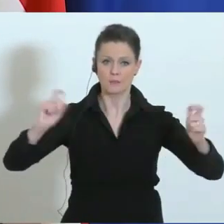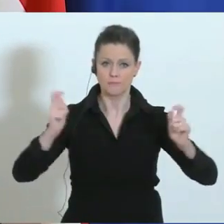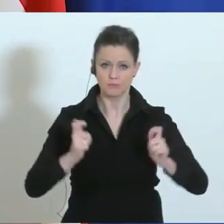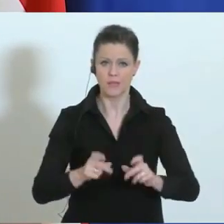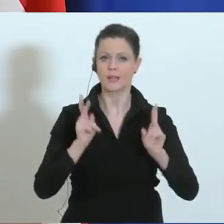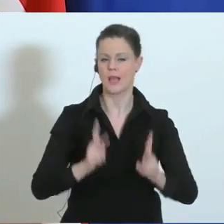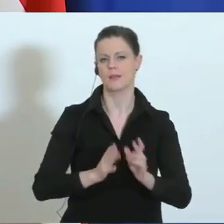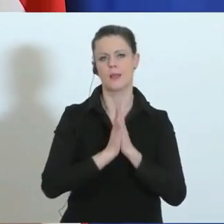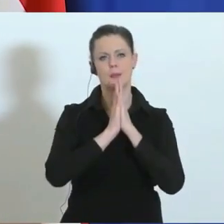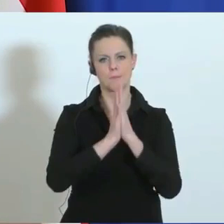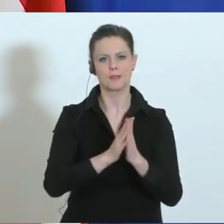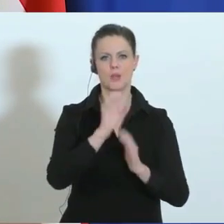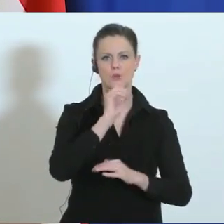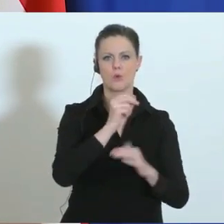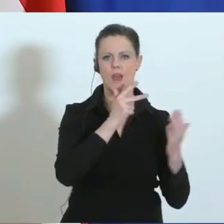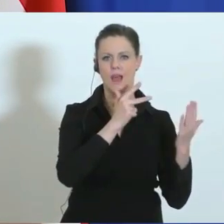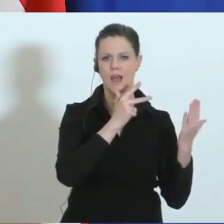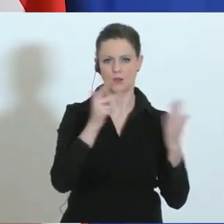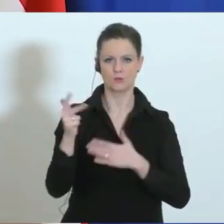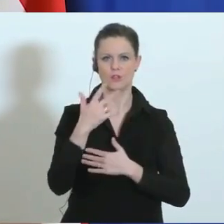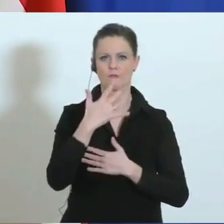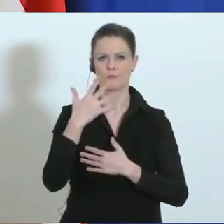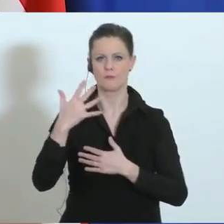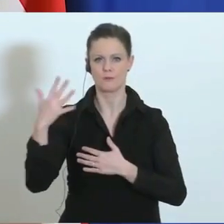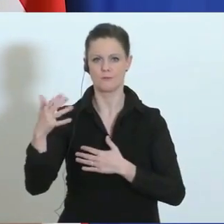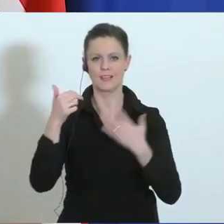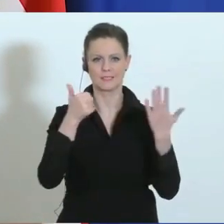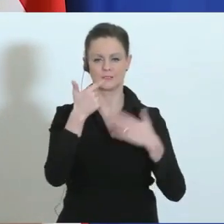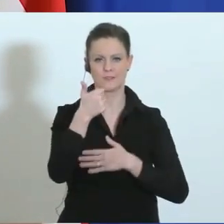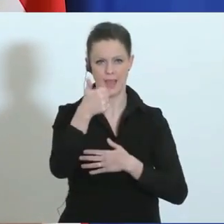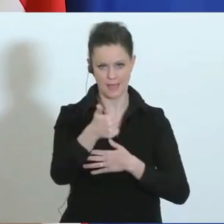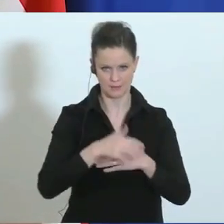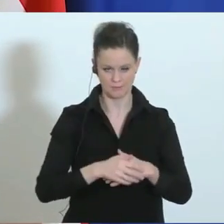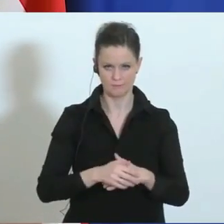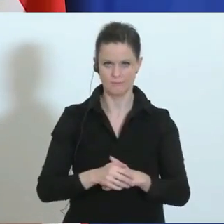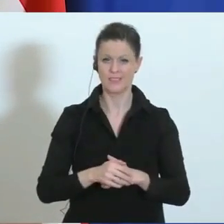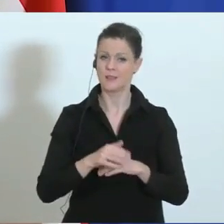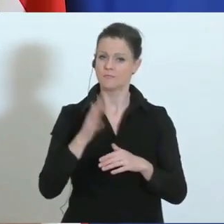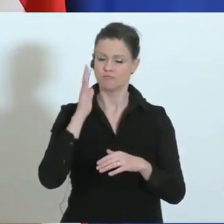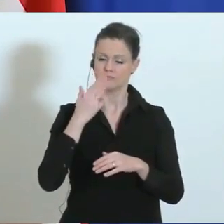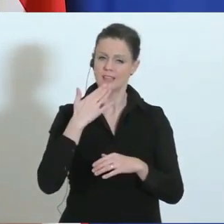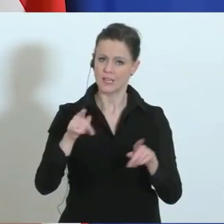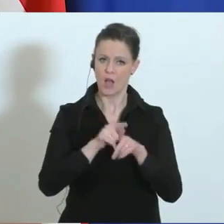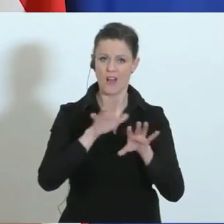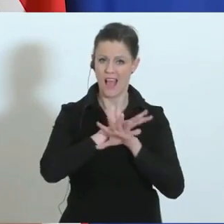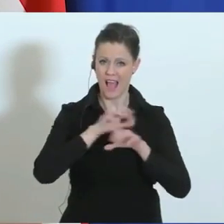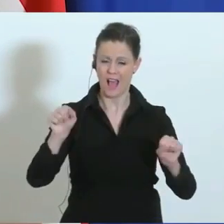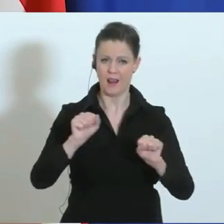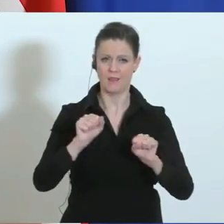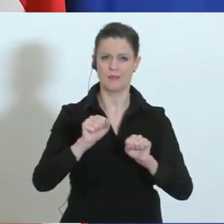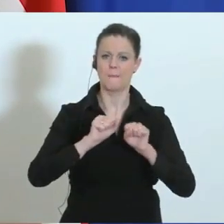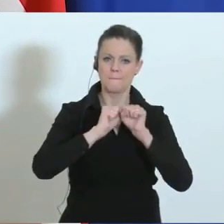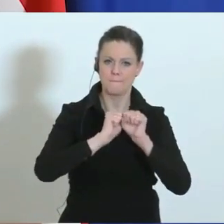dann wählen Sie bitte die 0800 555 621. Danke auch an alle Medien, die immer wieder auch diese